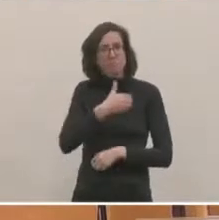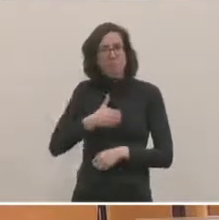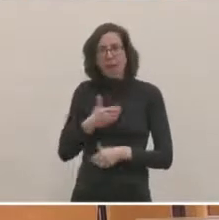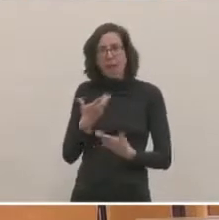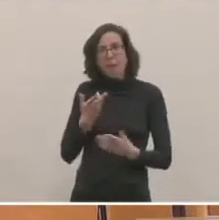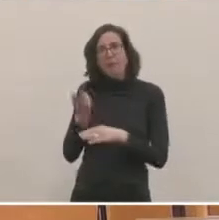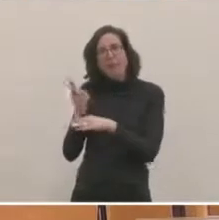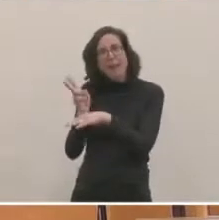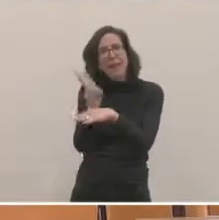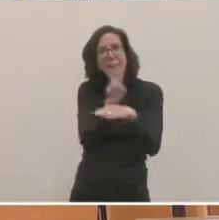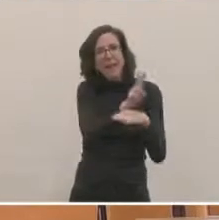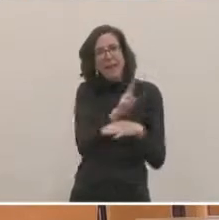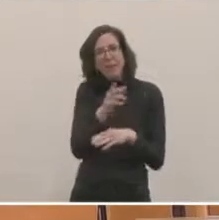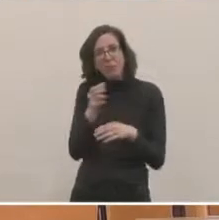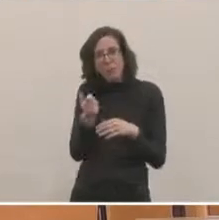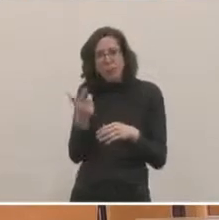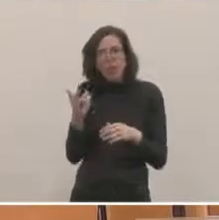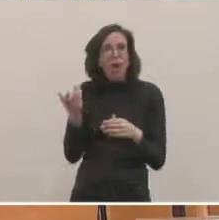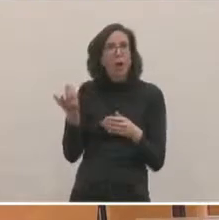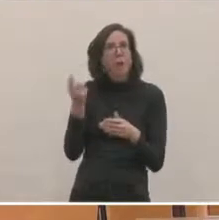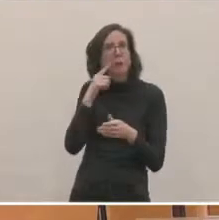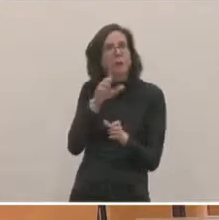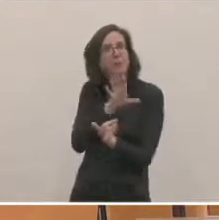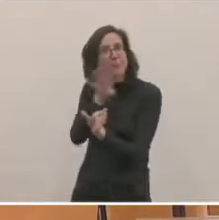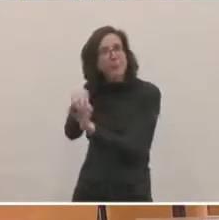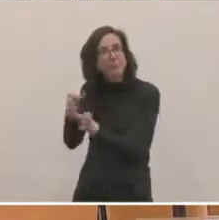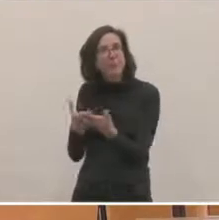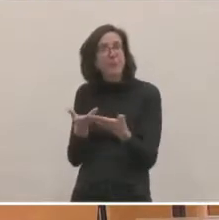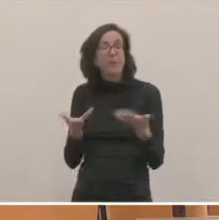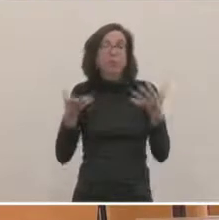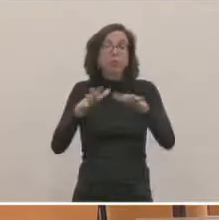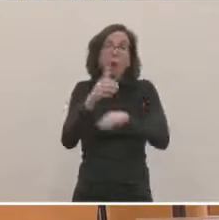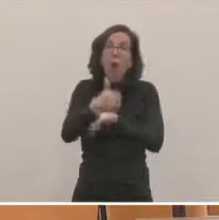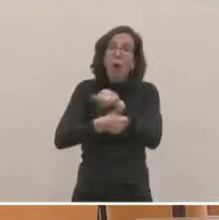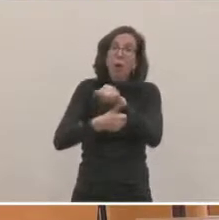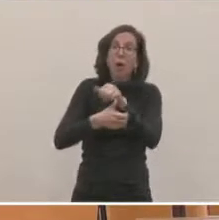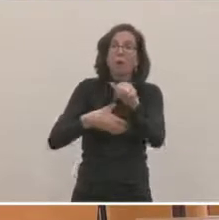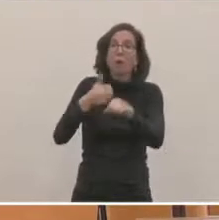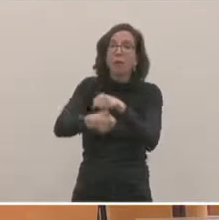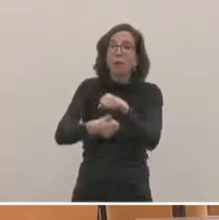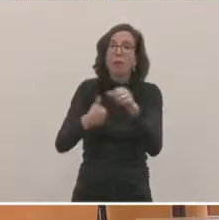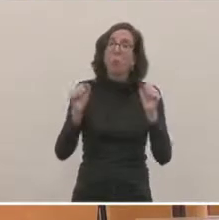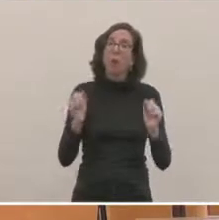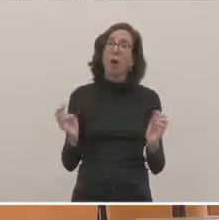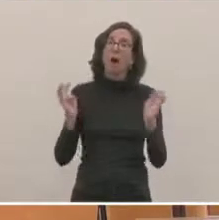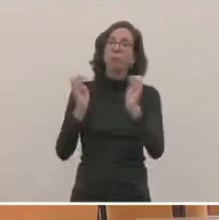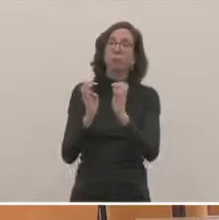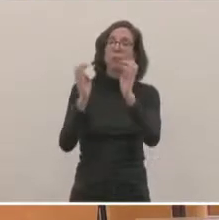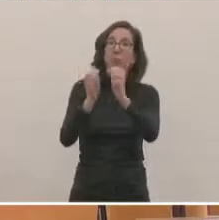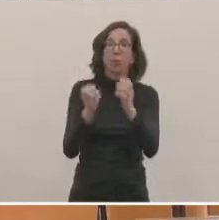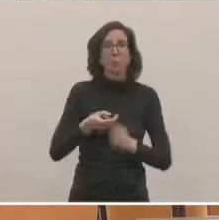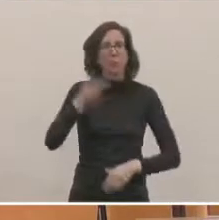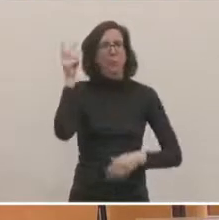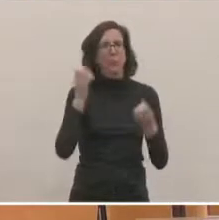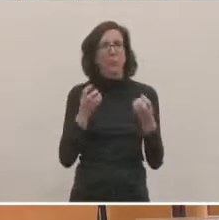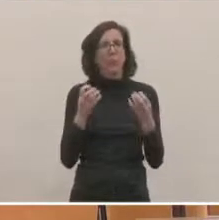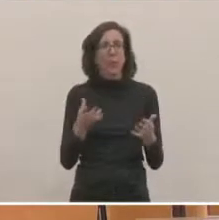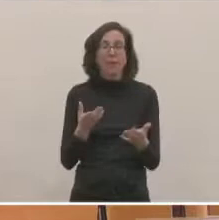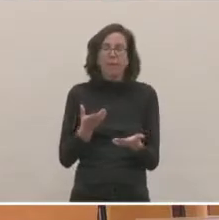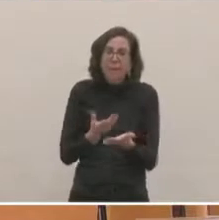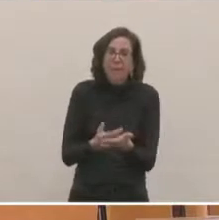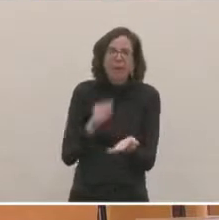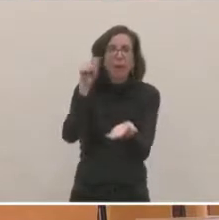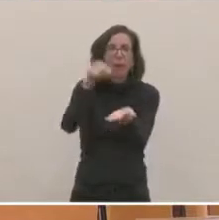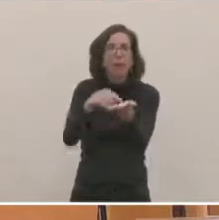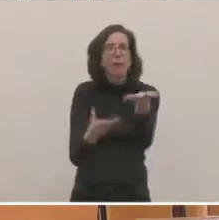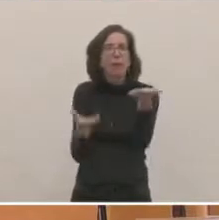conférence territoriale dont nous donnons l'obligation d'une réunion annuelle peut peut-être éventuellement se réunir plus souvent, mais ce sera un lieu d'échange